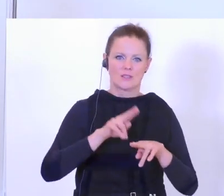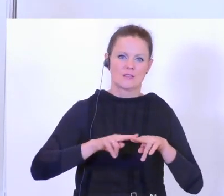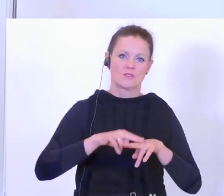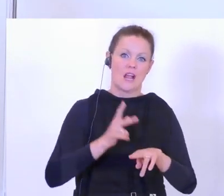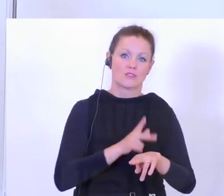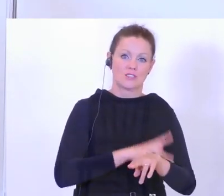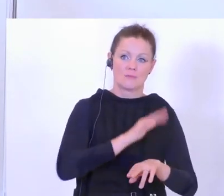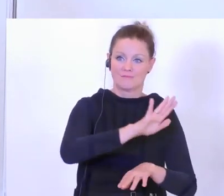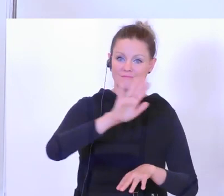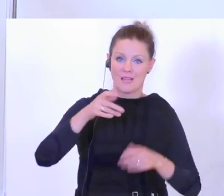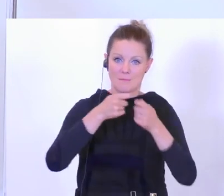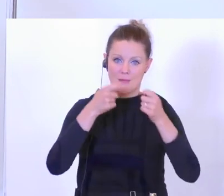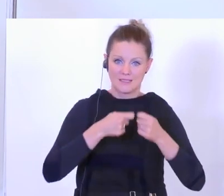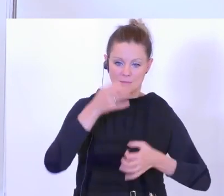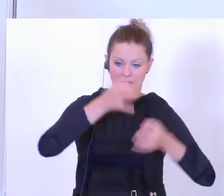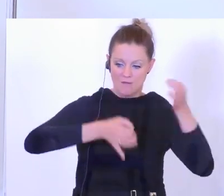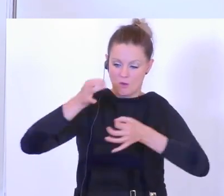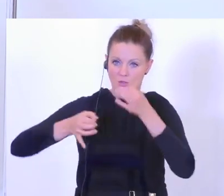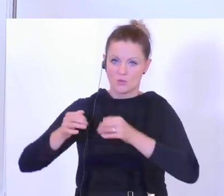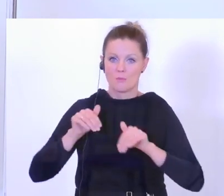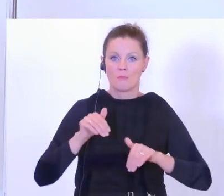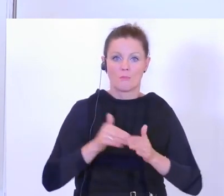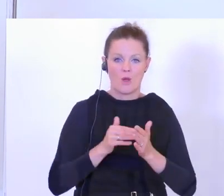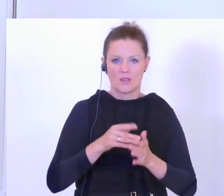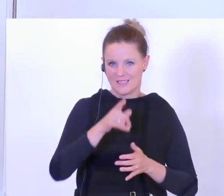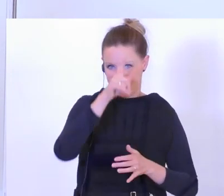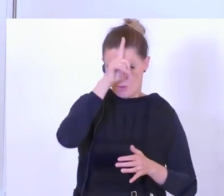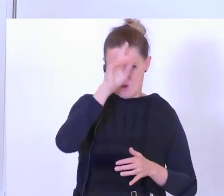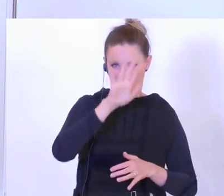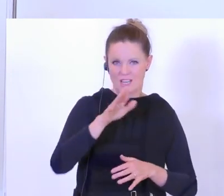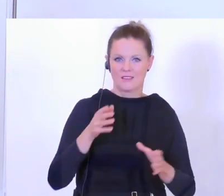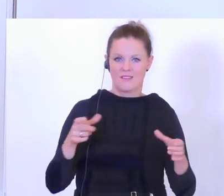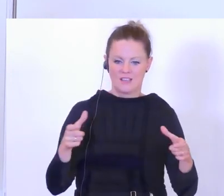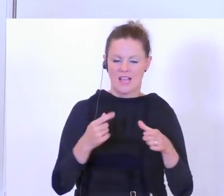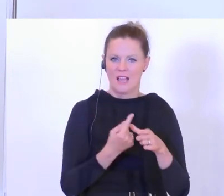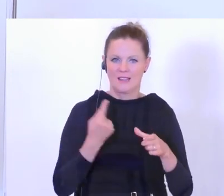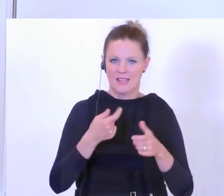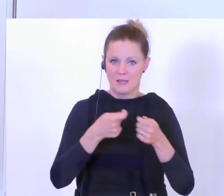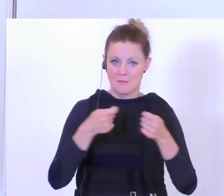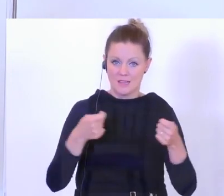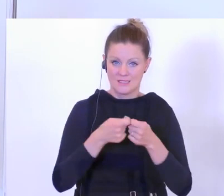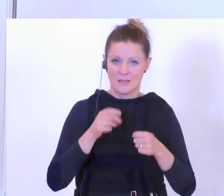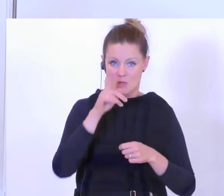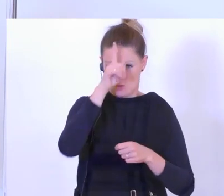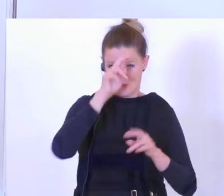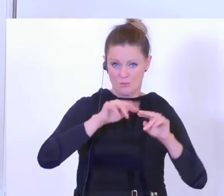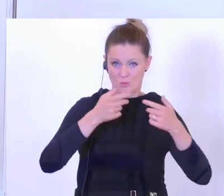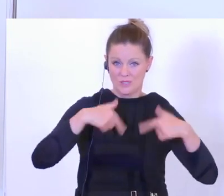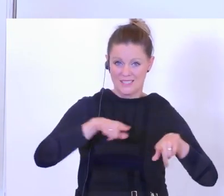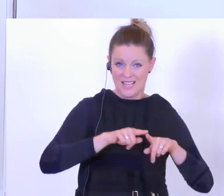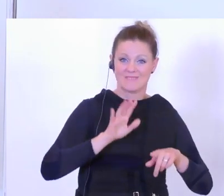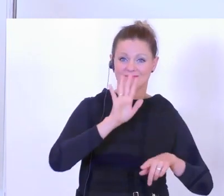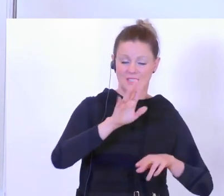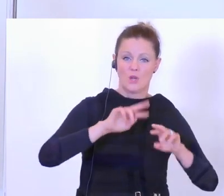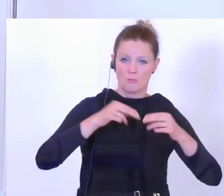Maßnahmen zu evaluieren. Also, wenn ich mit meinen deutschen Kollegen spreche, da gibt es eben Quarantänemaßnahmen, die die Bundesländer, die deutschen Bundesländer mit der deutschen